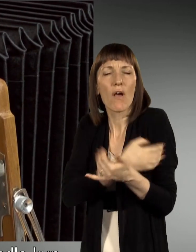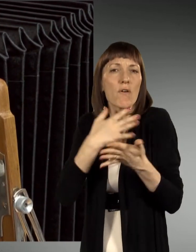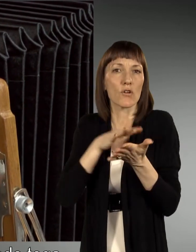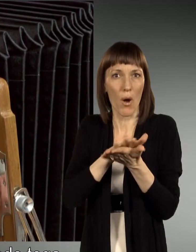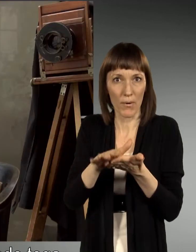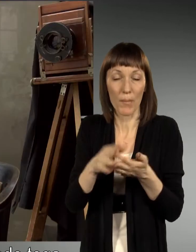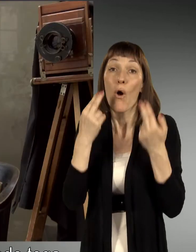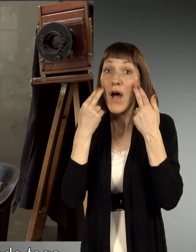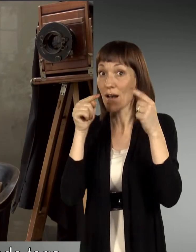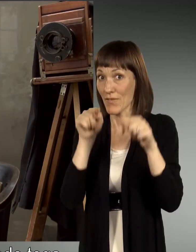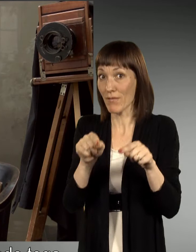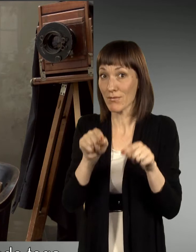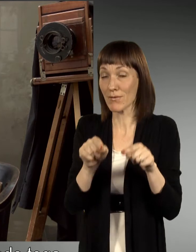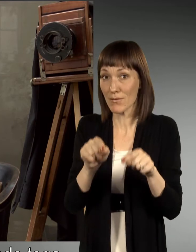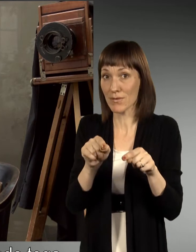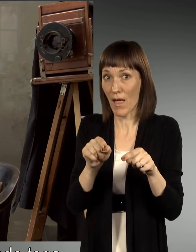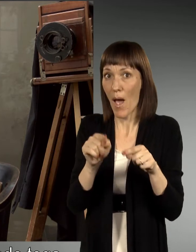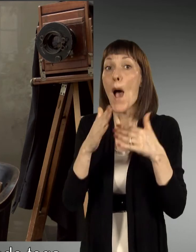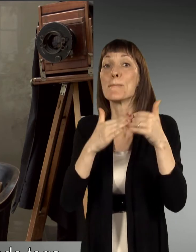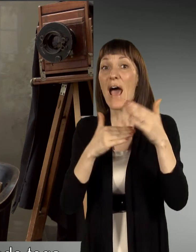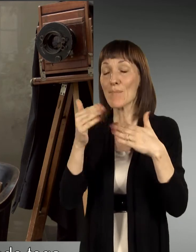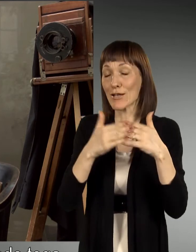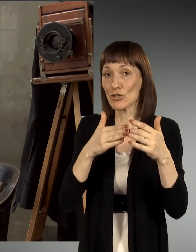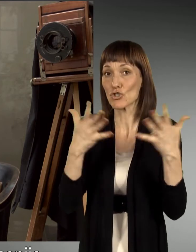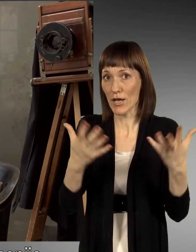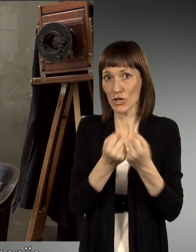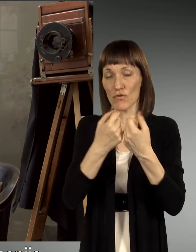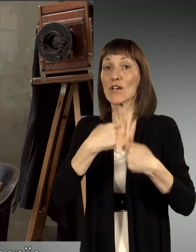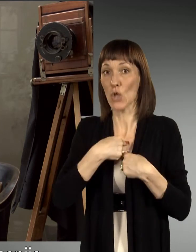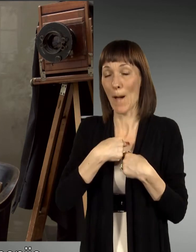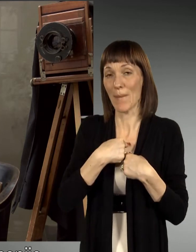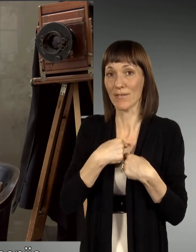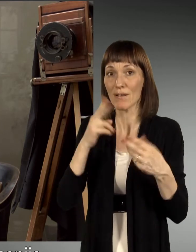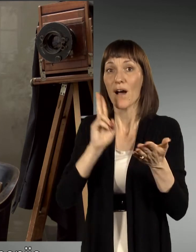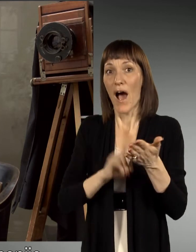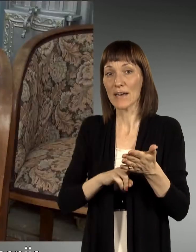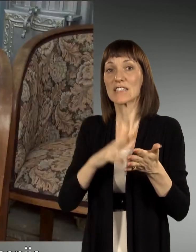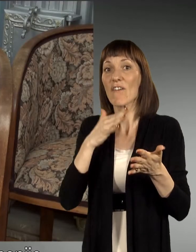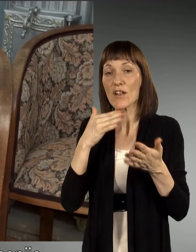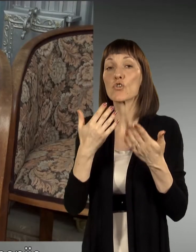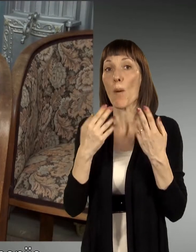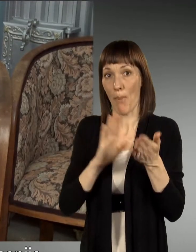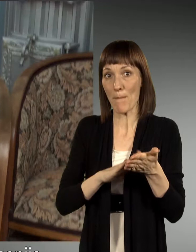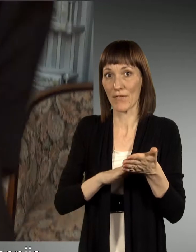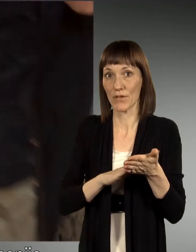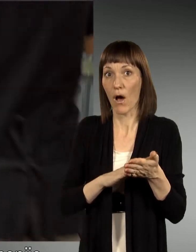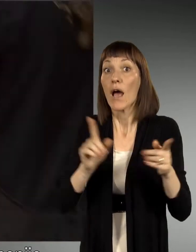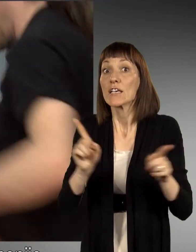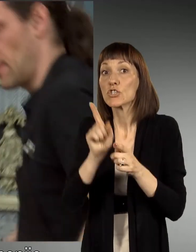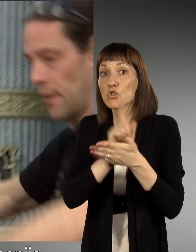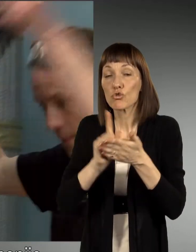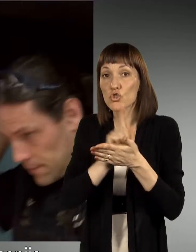se sajo. Tako da glede tega, bi rekel, take pragmatične rešitve so men res veliko pomenijo.